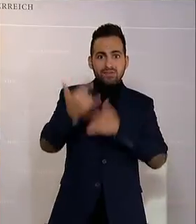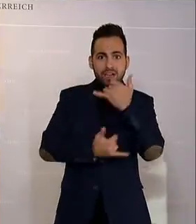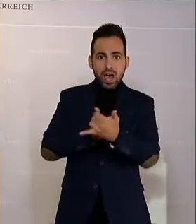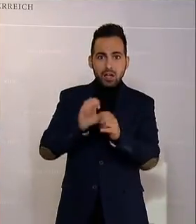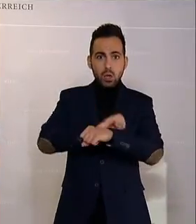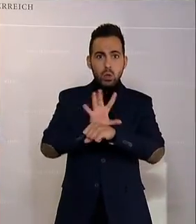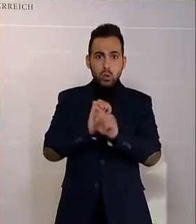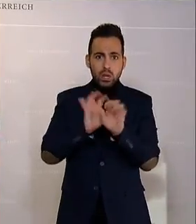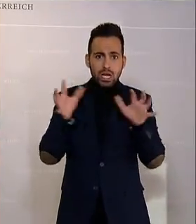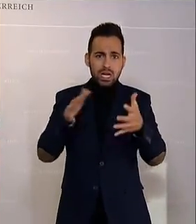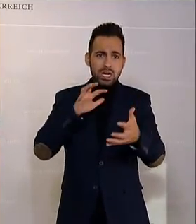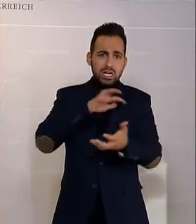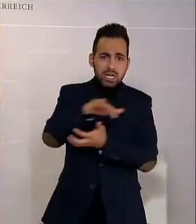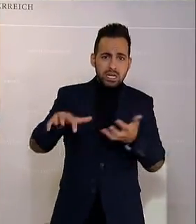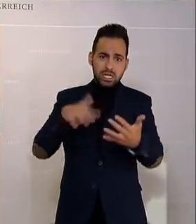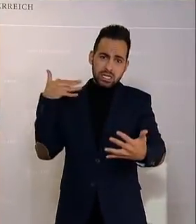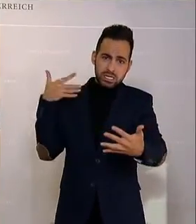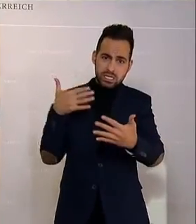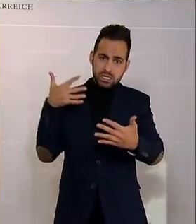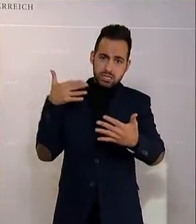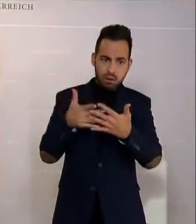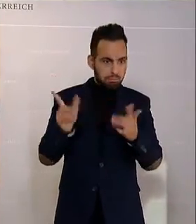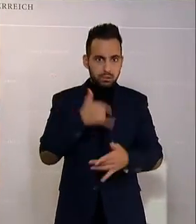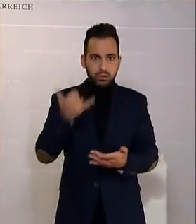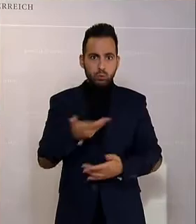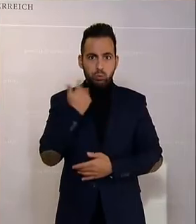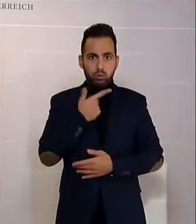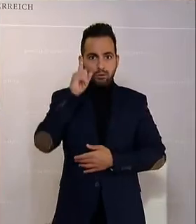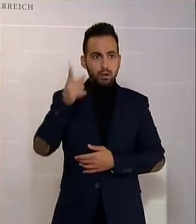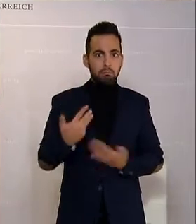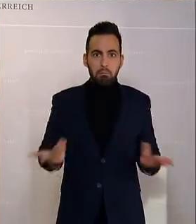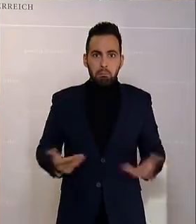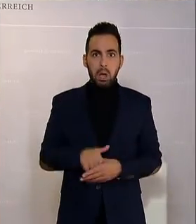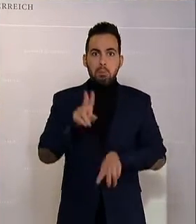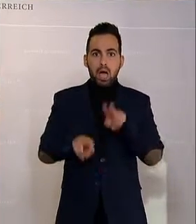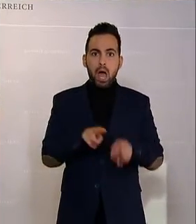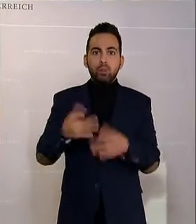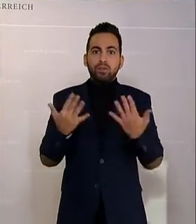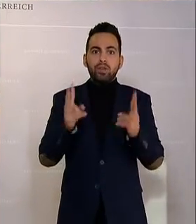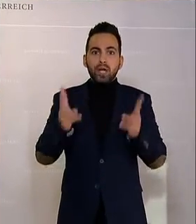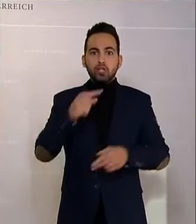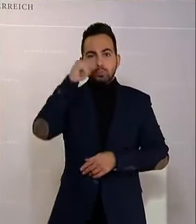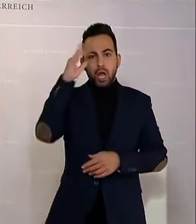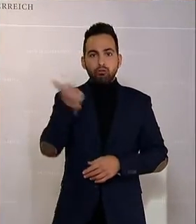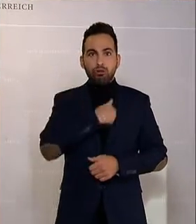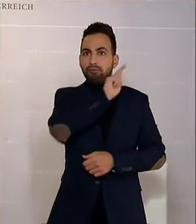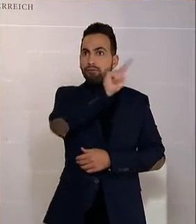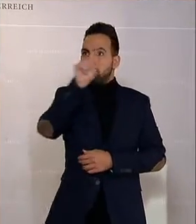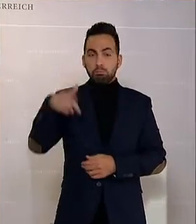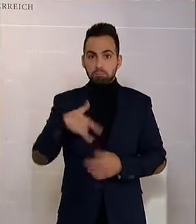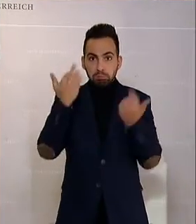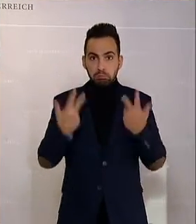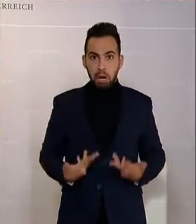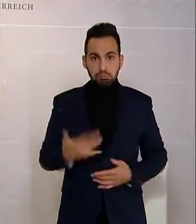-Krise und noch immer wissen wir nicht, wie viele Behandlungskapazitäten unsere Spitäler tatsächlich haben. Noch immer